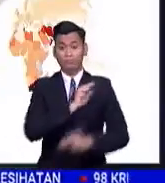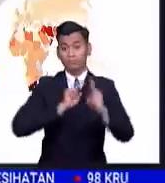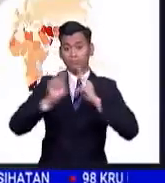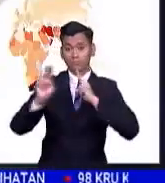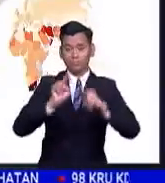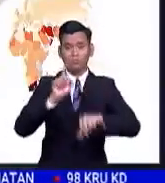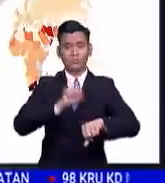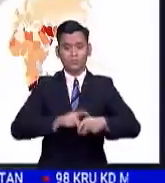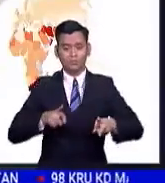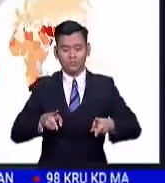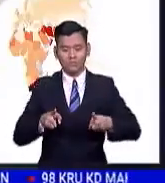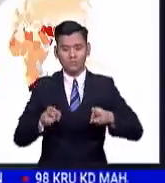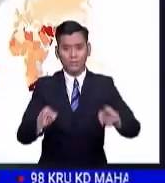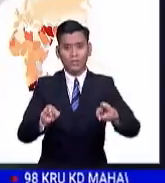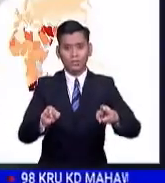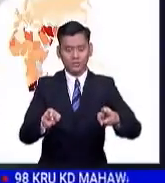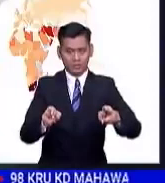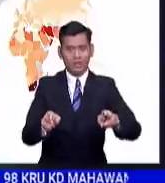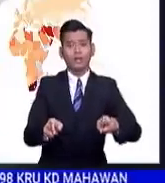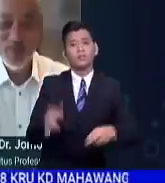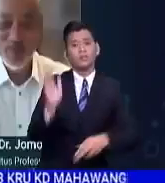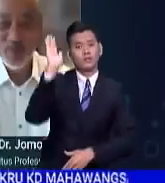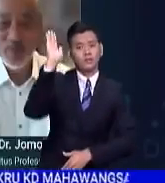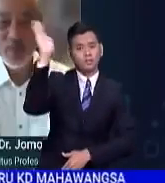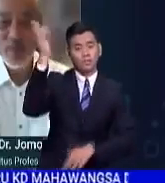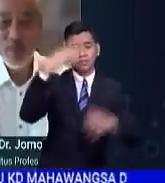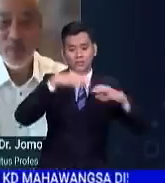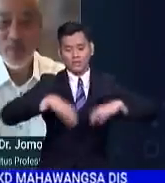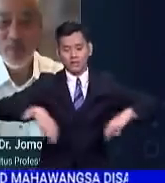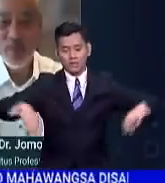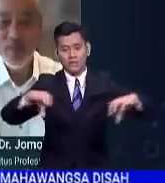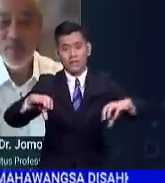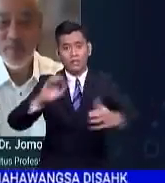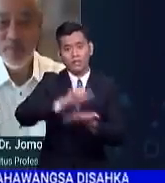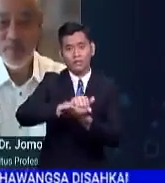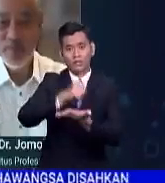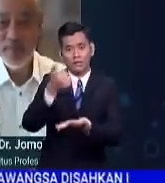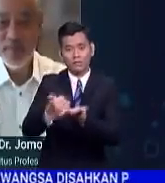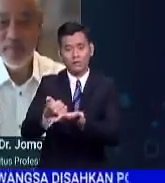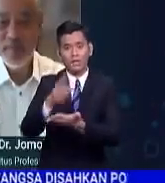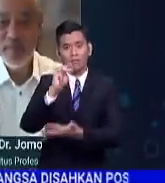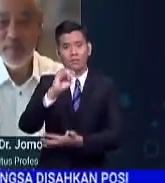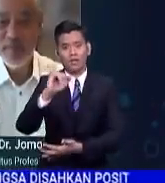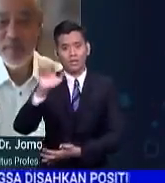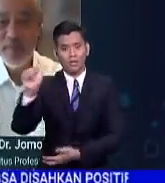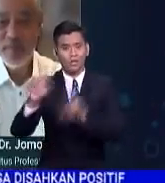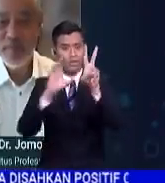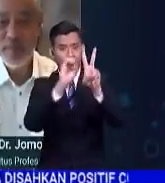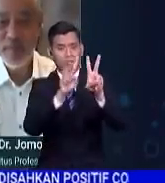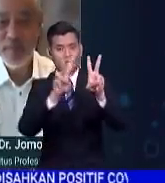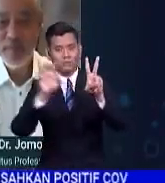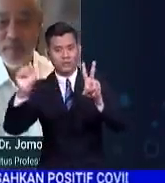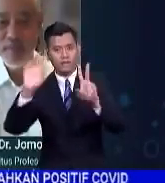persidangan akaunan antarabangsa Institut Perikaunan Malaysia MIA 2021 secara maya.